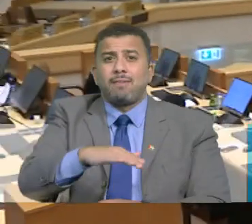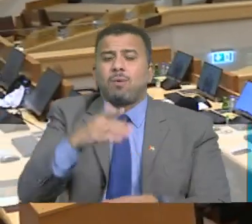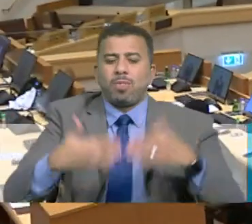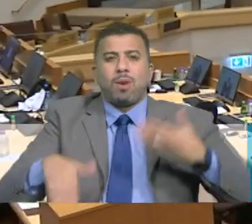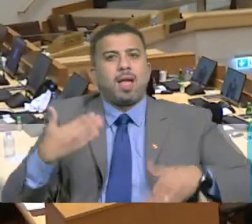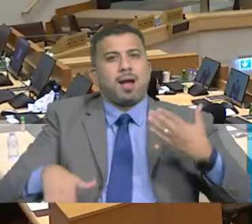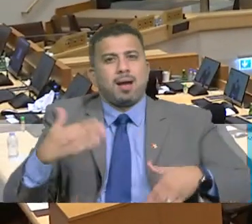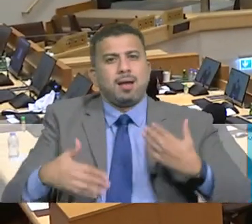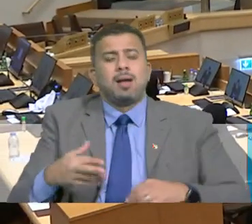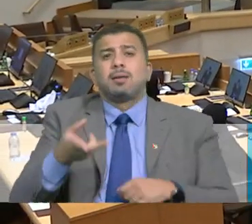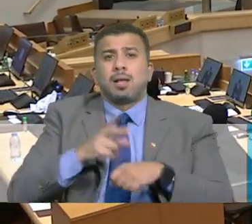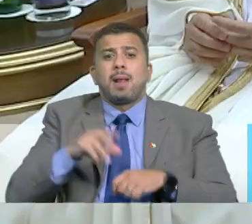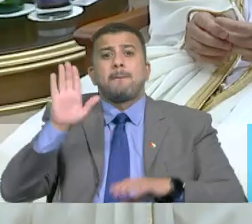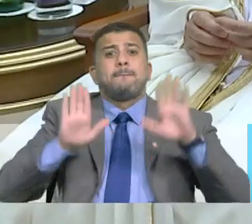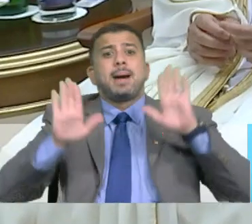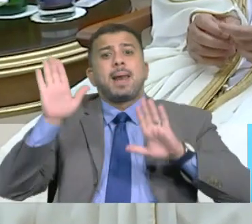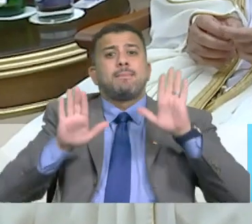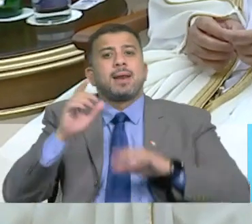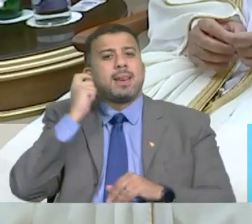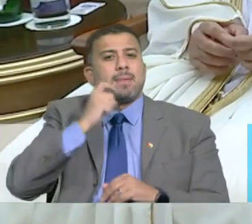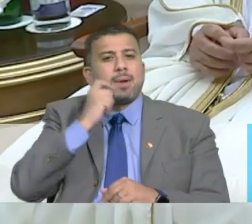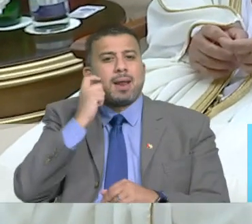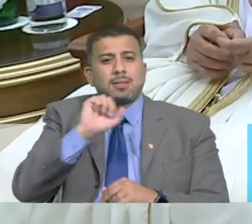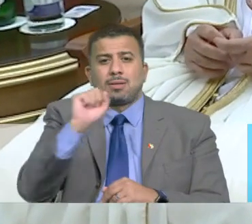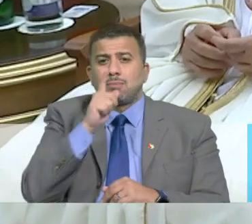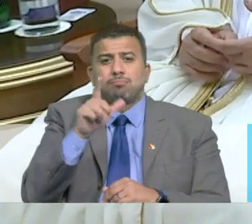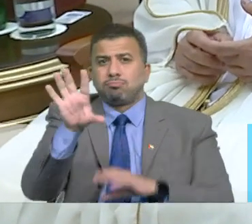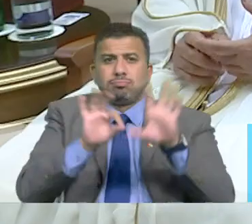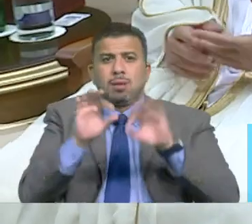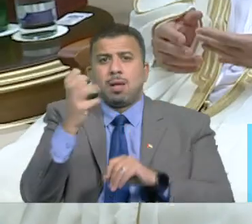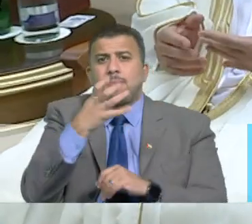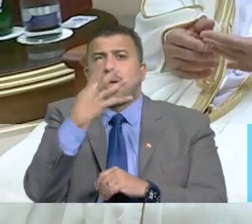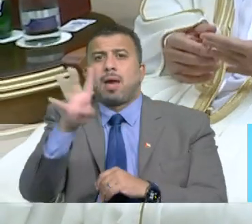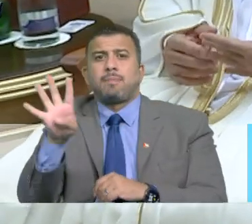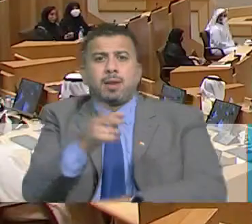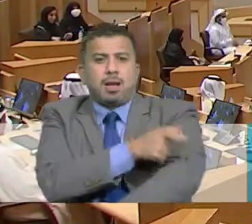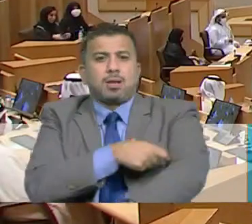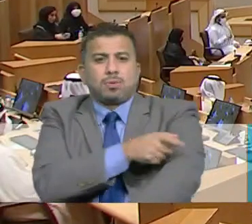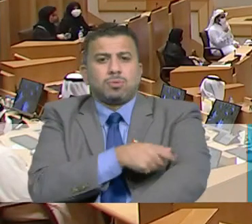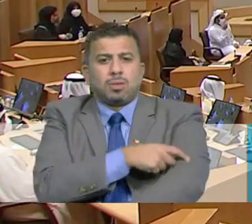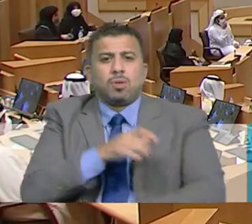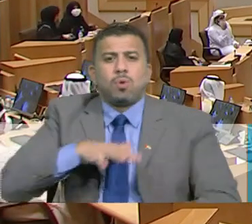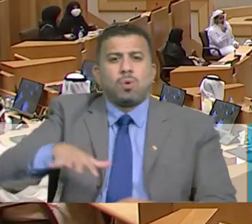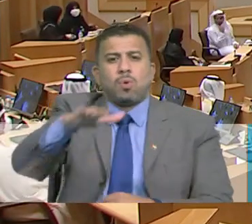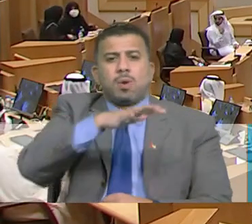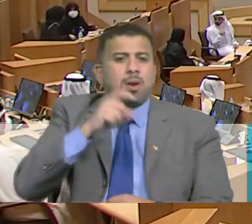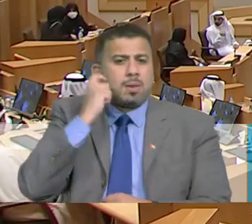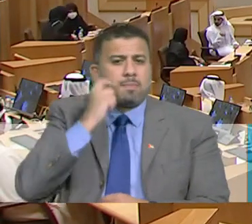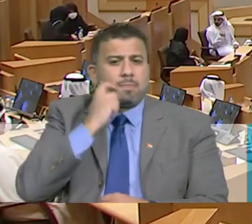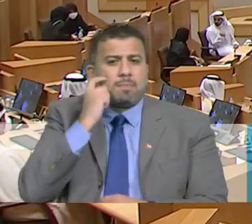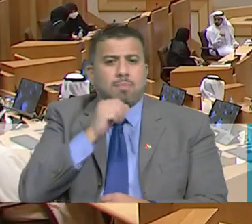الإعاقة يذكر أن البرلمان الإماراتي للطفل يتشكل من أربعين عضوا من جميع إمارات الدولة